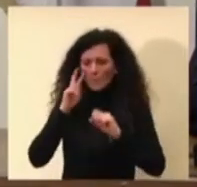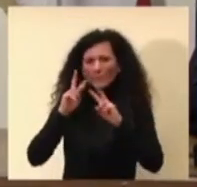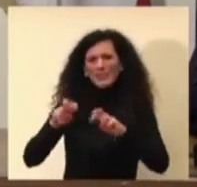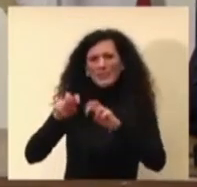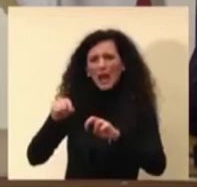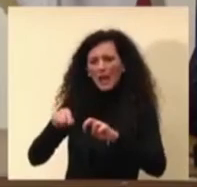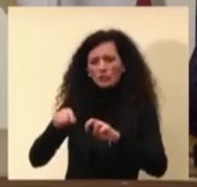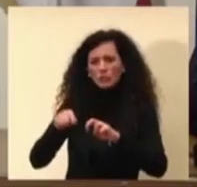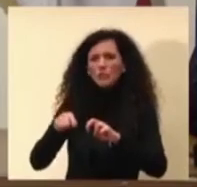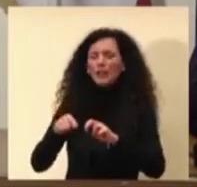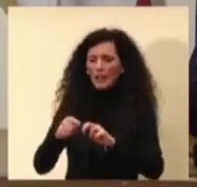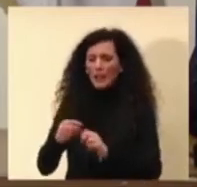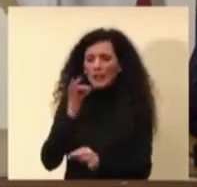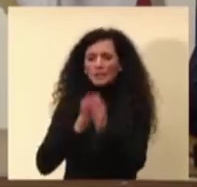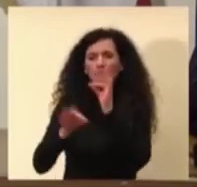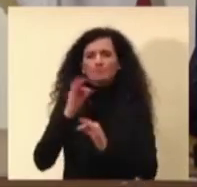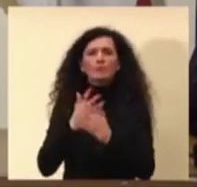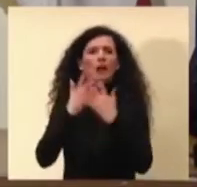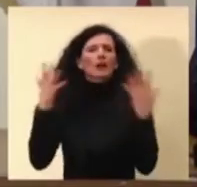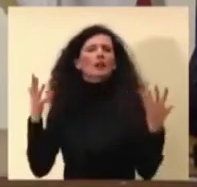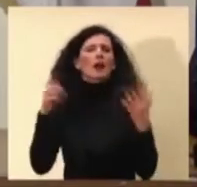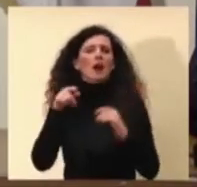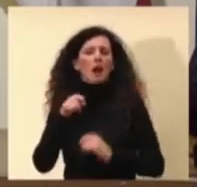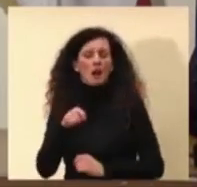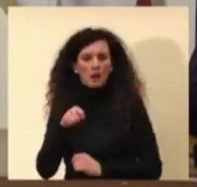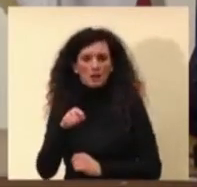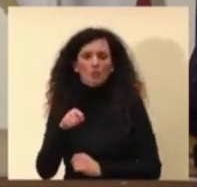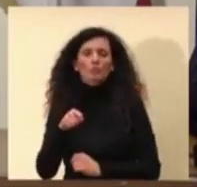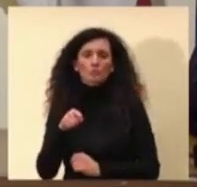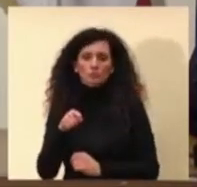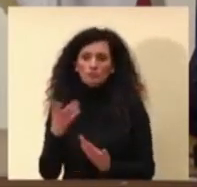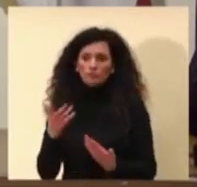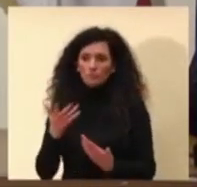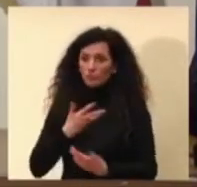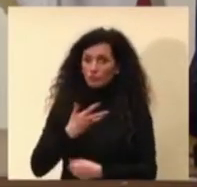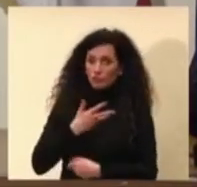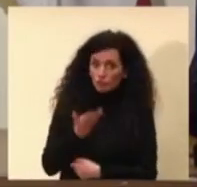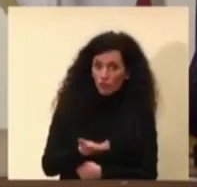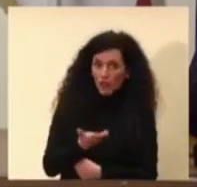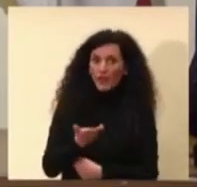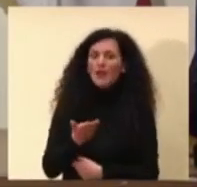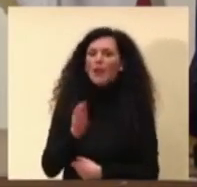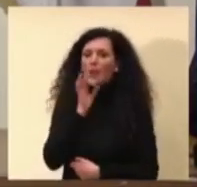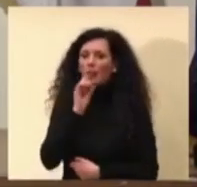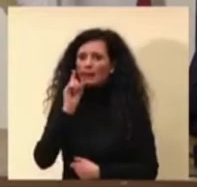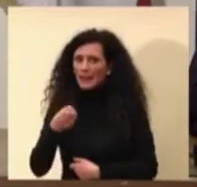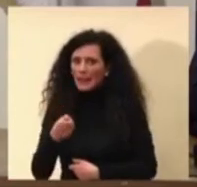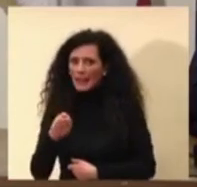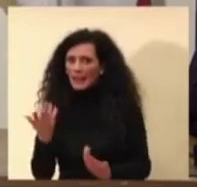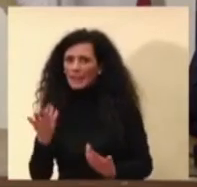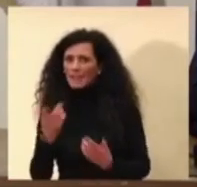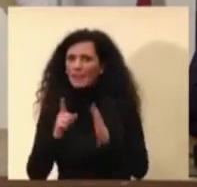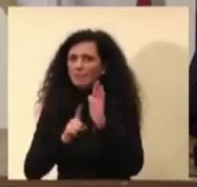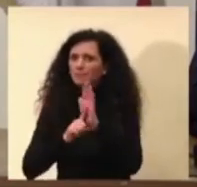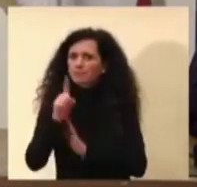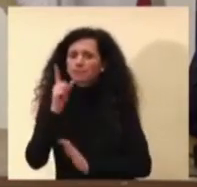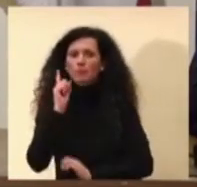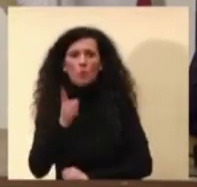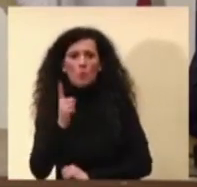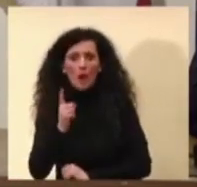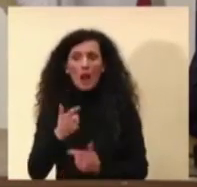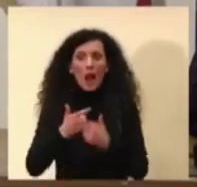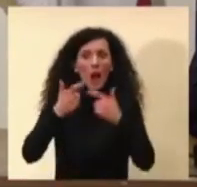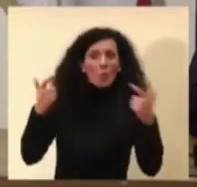qualche misura ci diranno quanto se c'è stato, e normalmente noi ci aspettiamo purtroppo che così sia stato, un